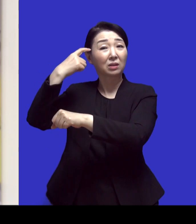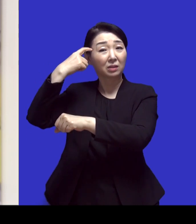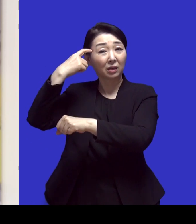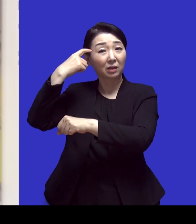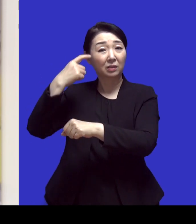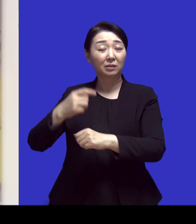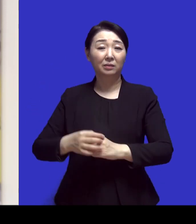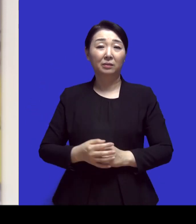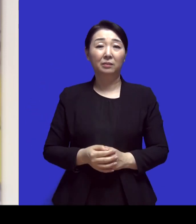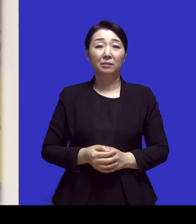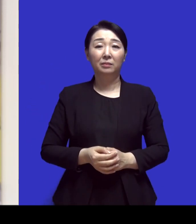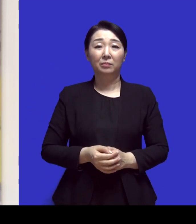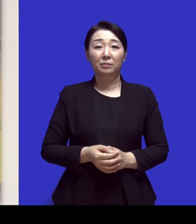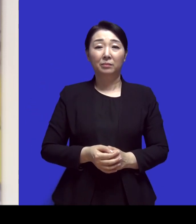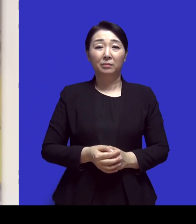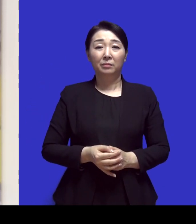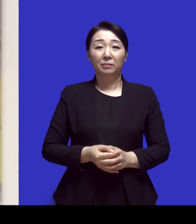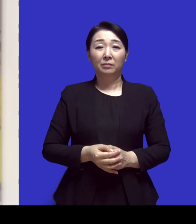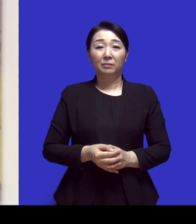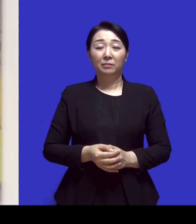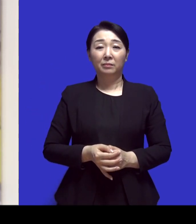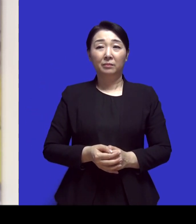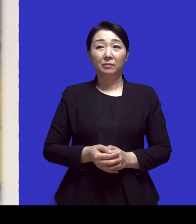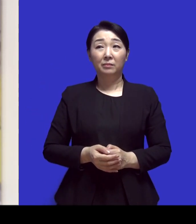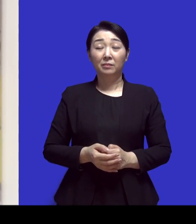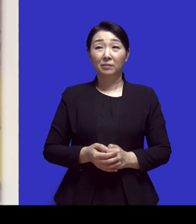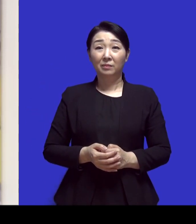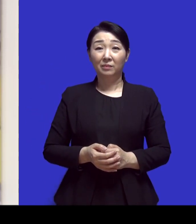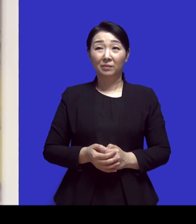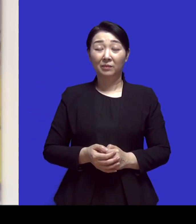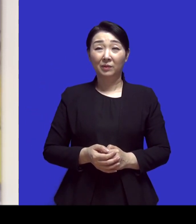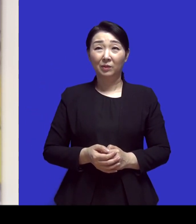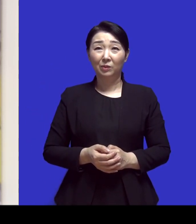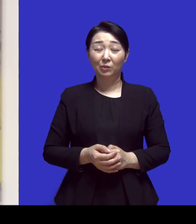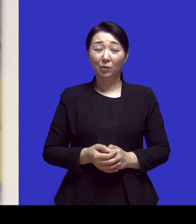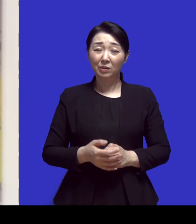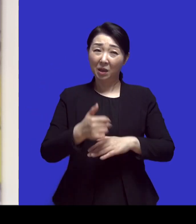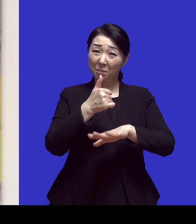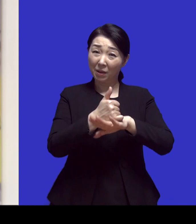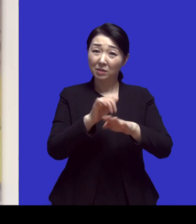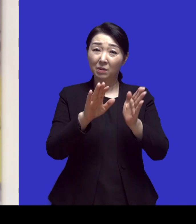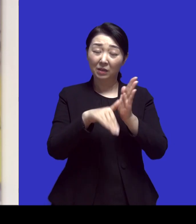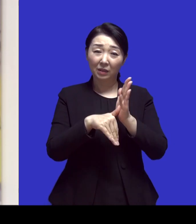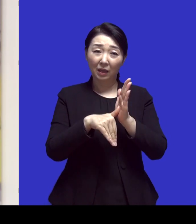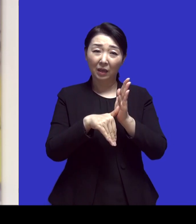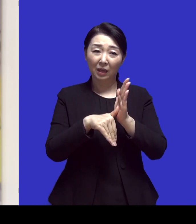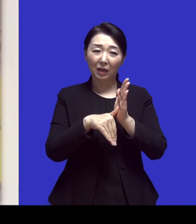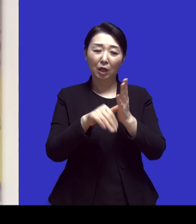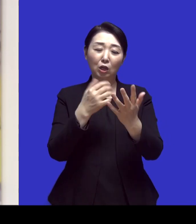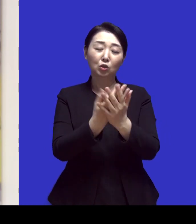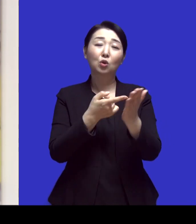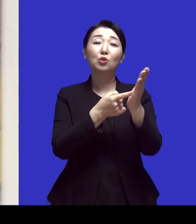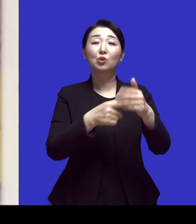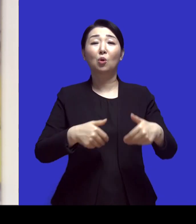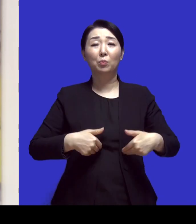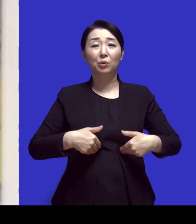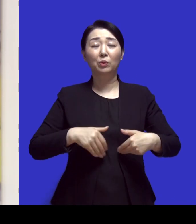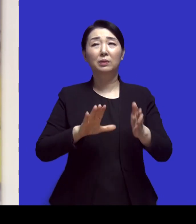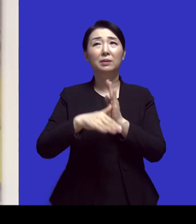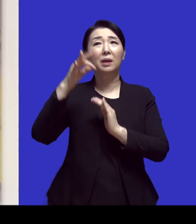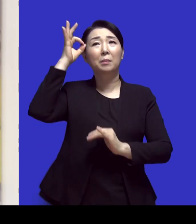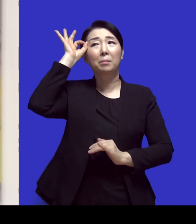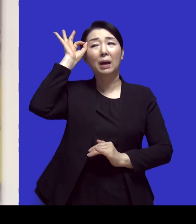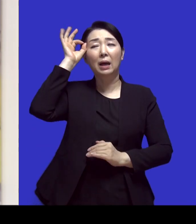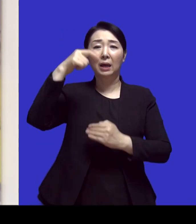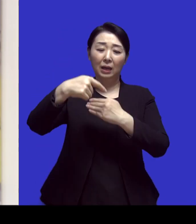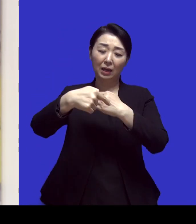나중에 이제 연말이 돼서 원서 지원할 때가 되는데 딱 그때 다시 생각이 나게 되는 거예요